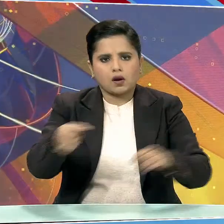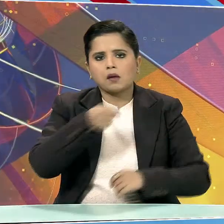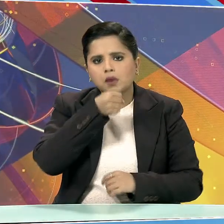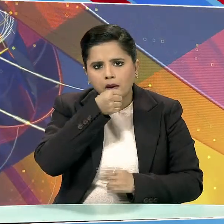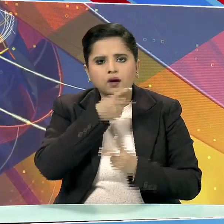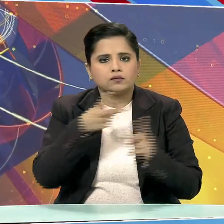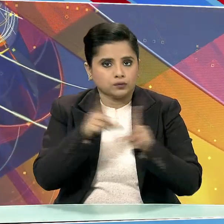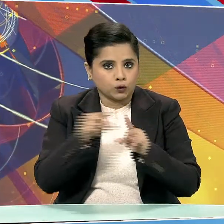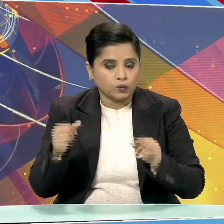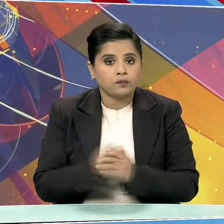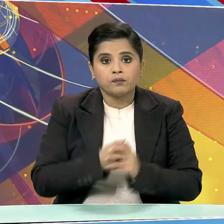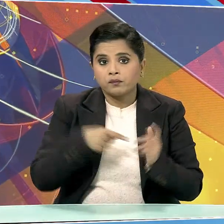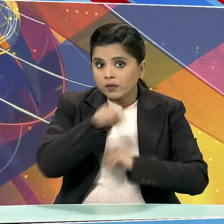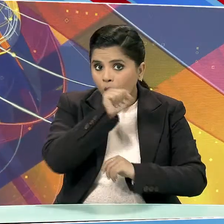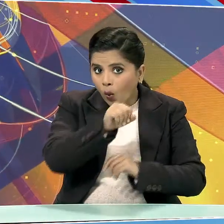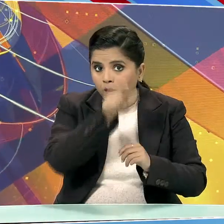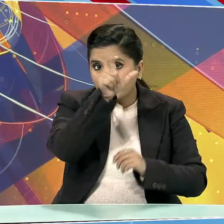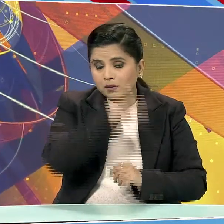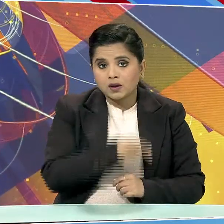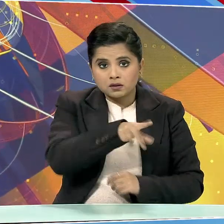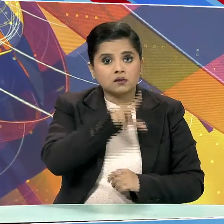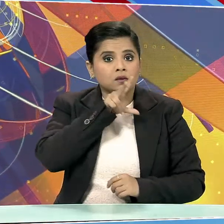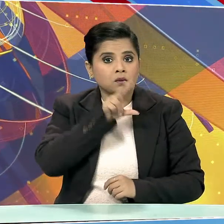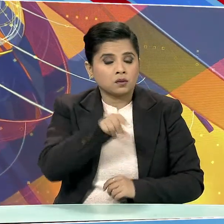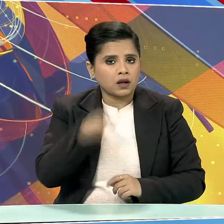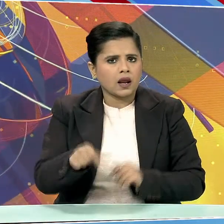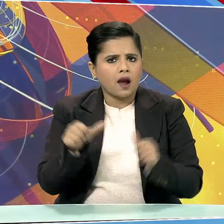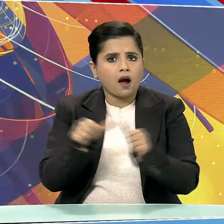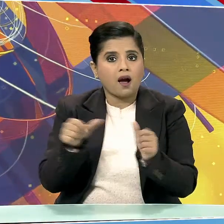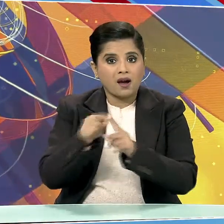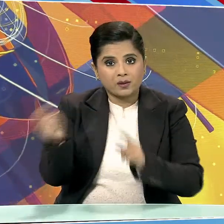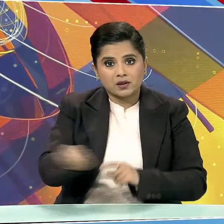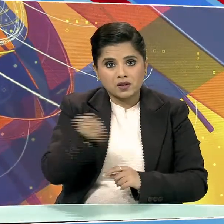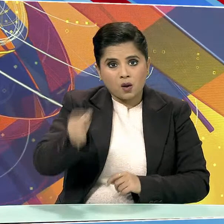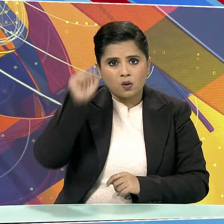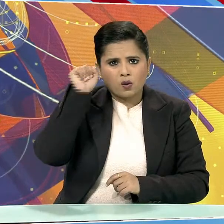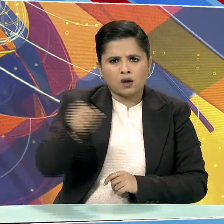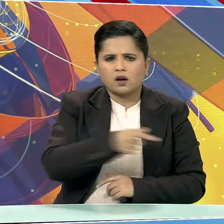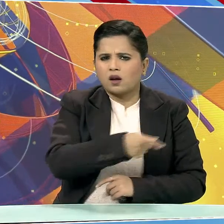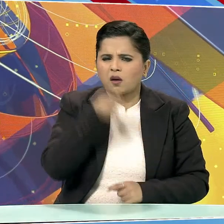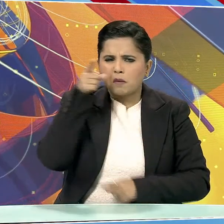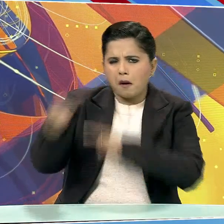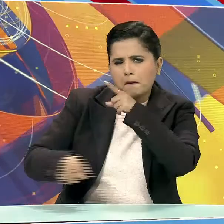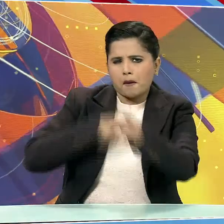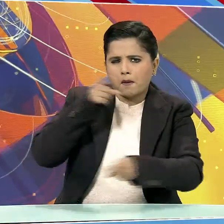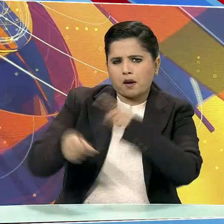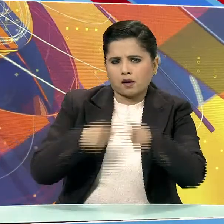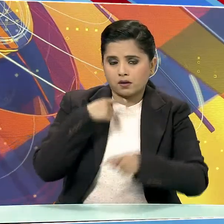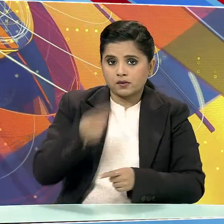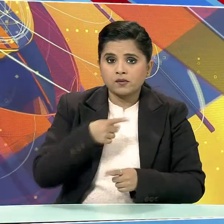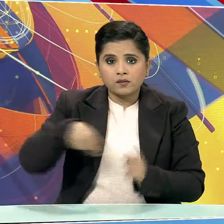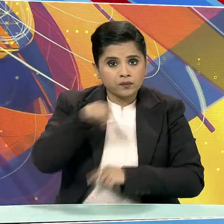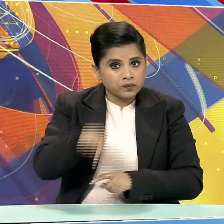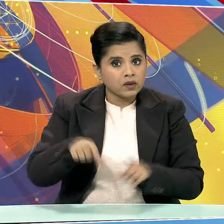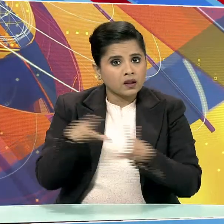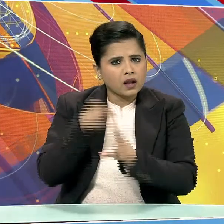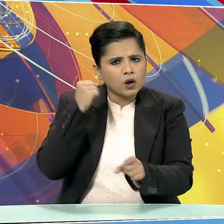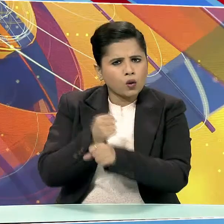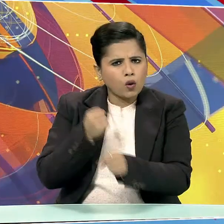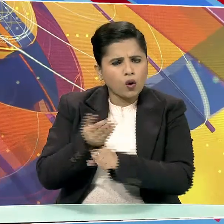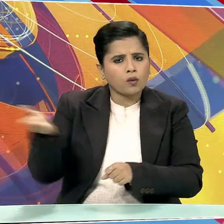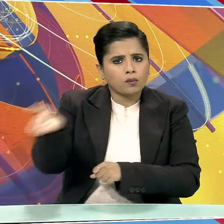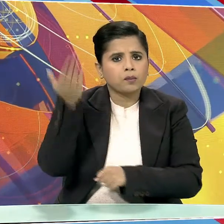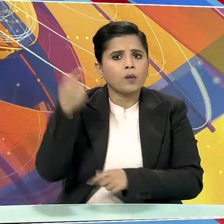इस दौरान सम्वित पात्रा ने आम आदमी पार्टी पर जम कर निशाना साथते हुए कहा दिली सरकार ने